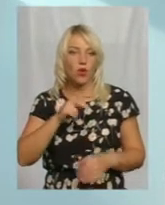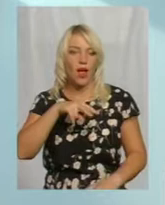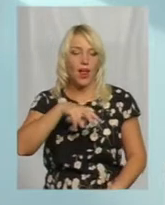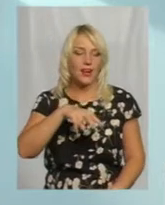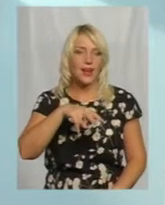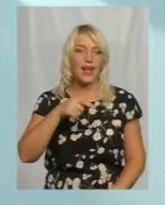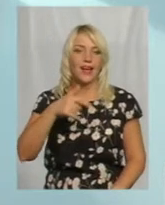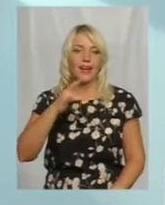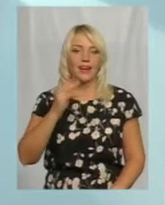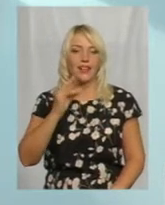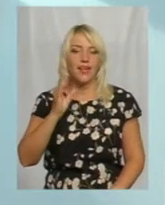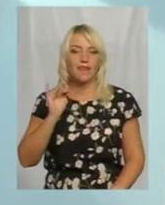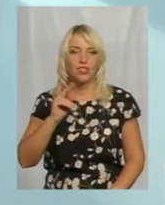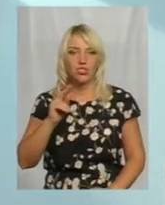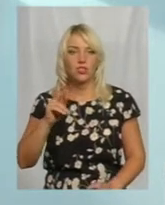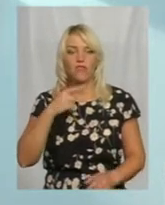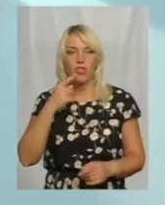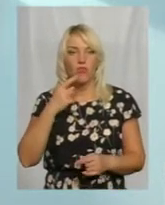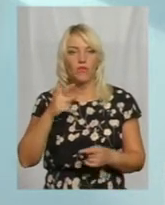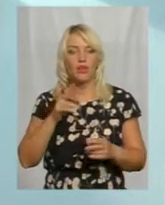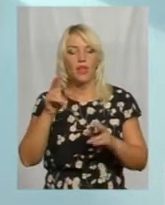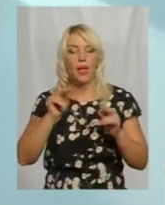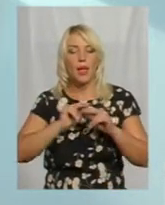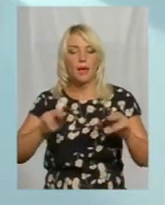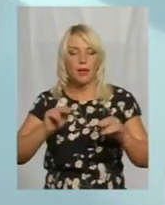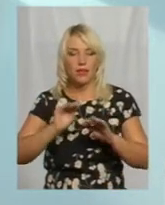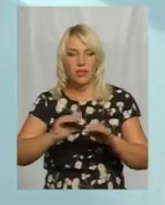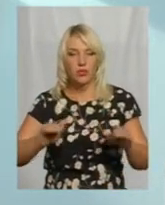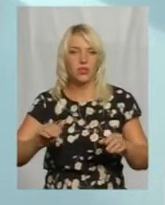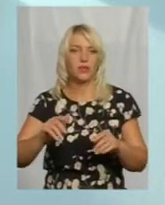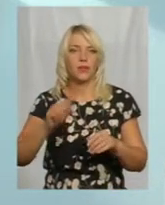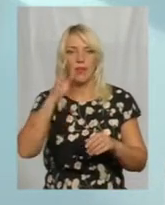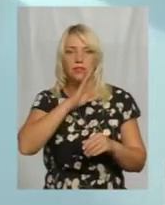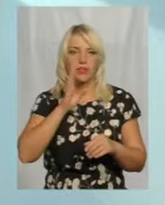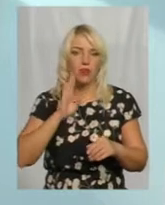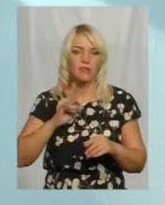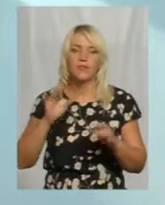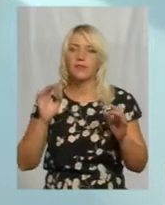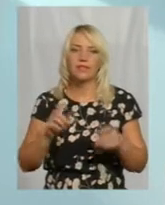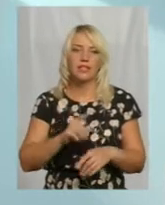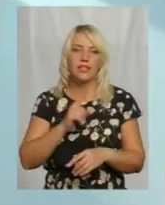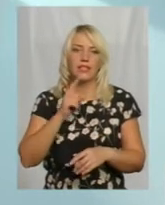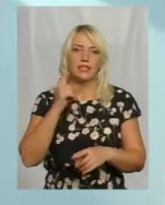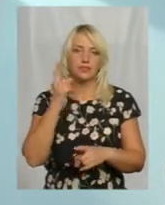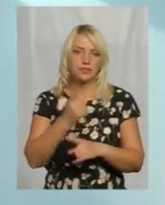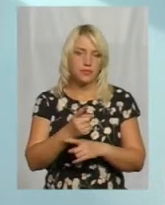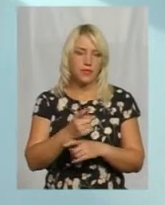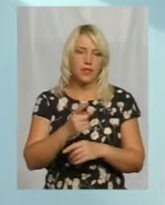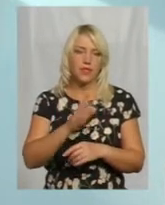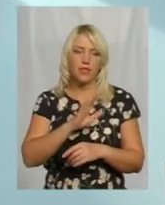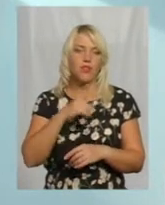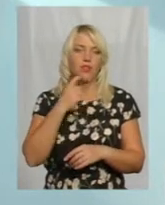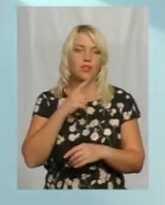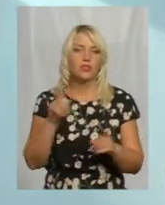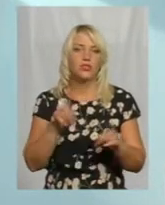вона і застерігала і батьків, і педагогічних працівників, що ніякому разі педагогічним працівникам не говорити,